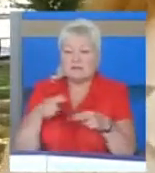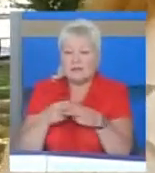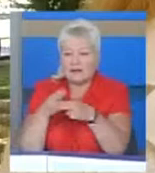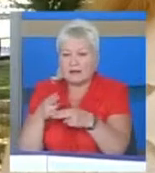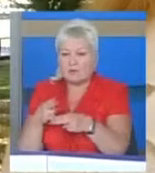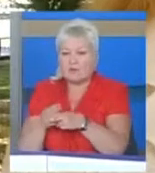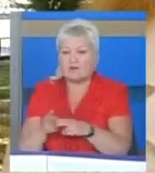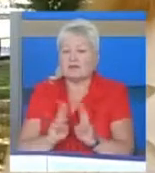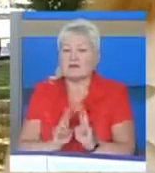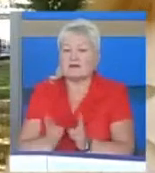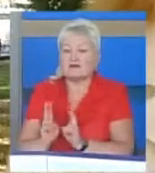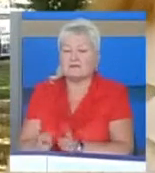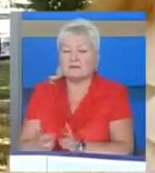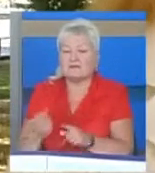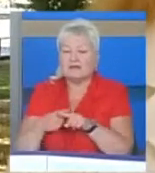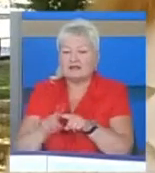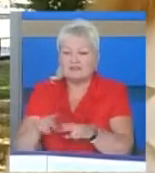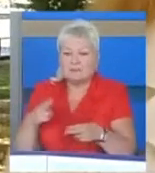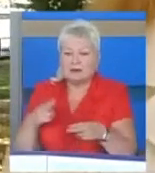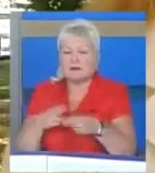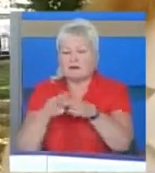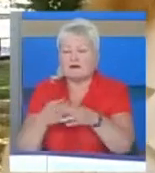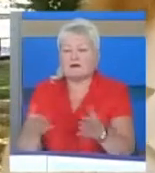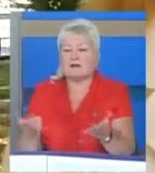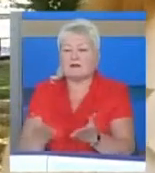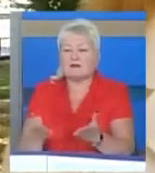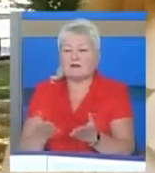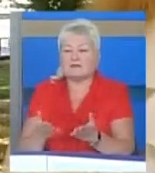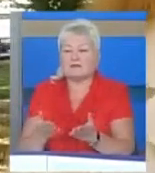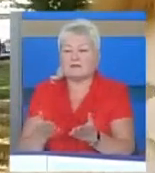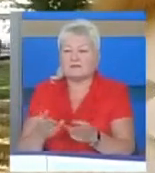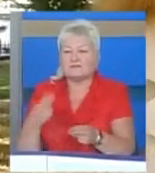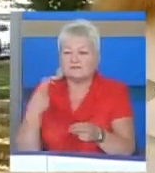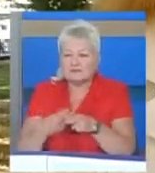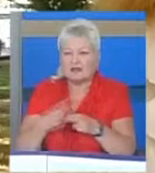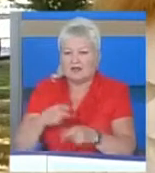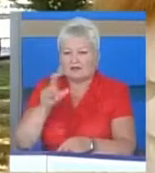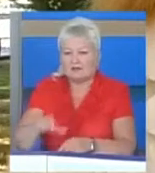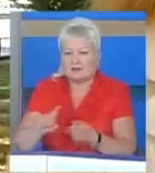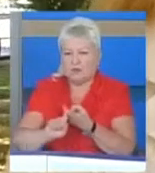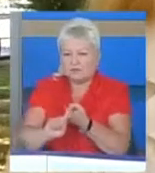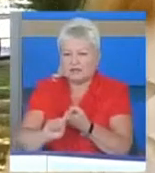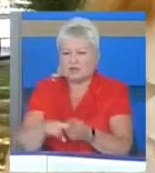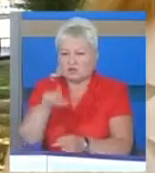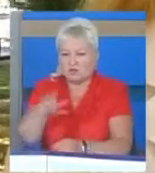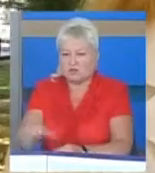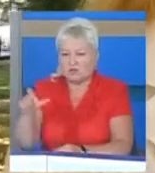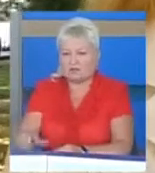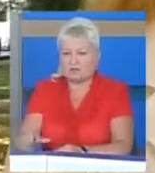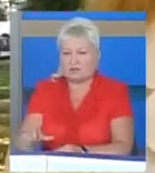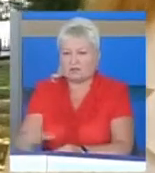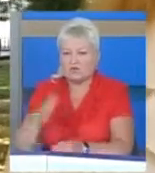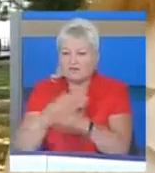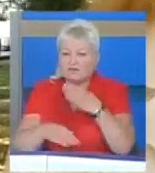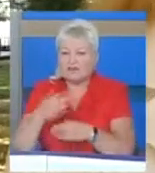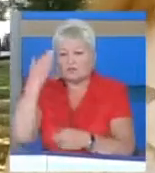ті бар'єри, які, власне, узалежнюють людей з інвалідністю від сторонньої допомоги.